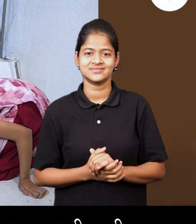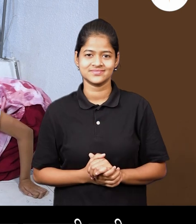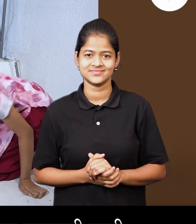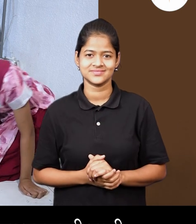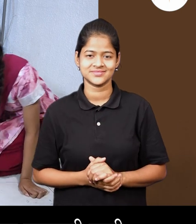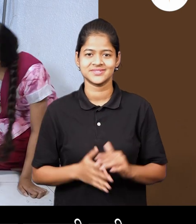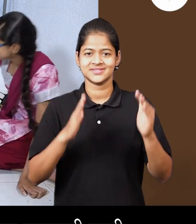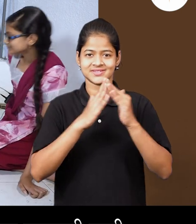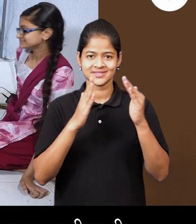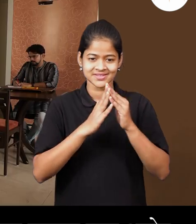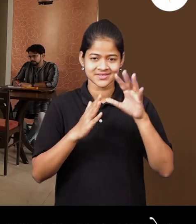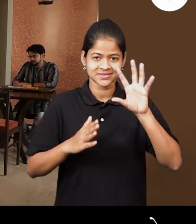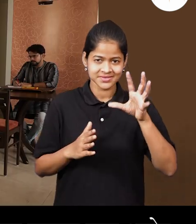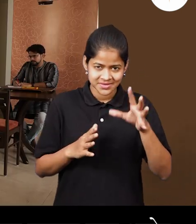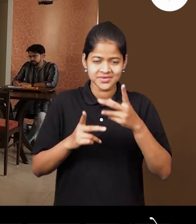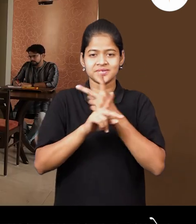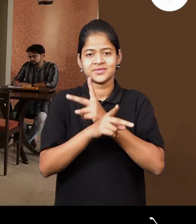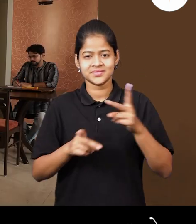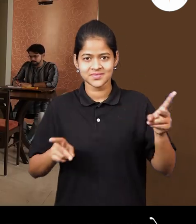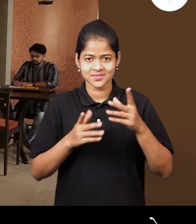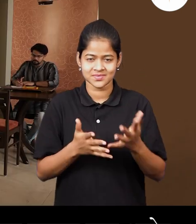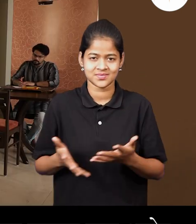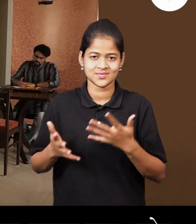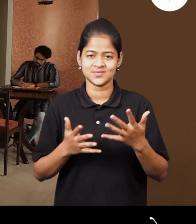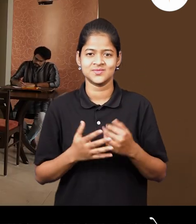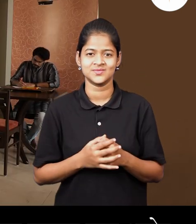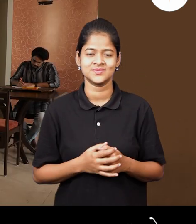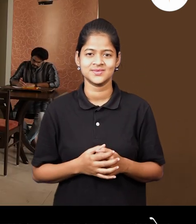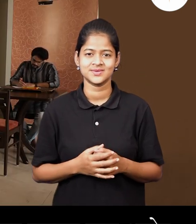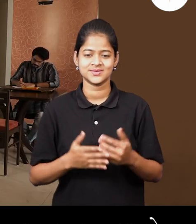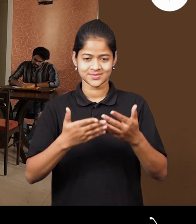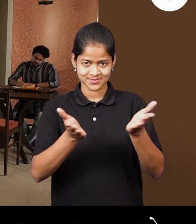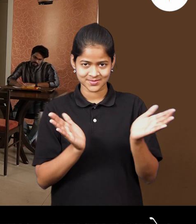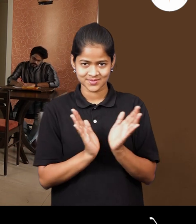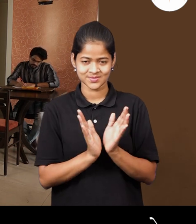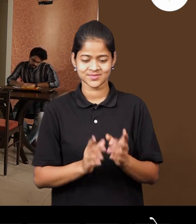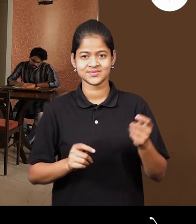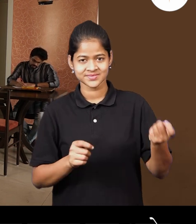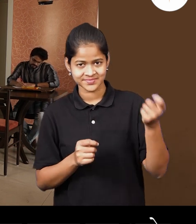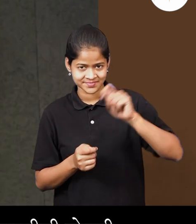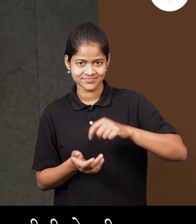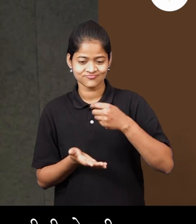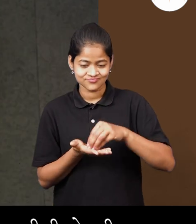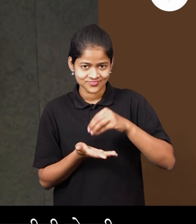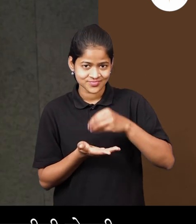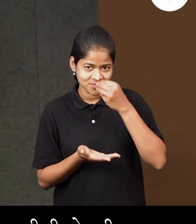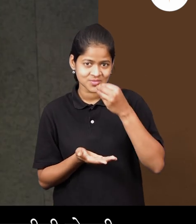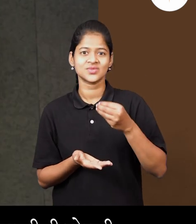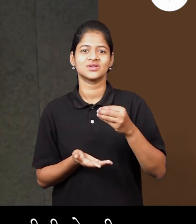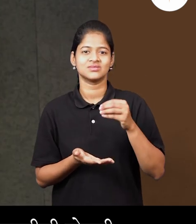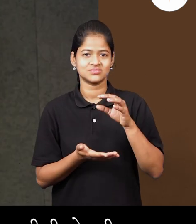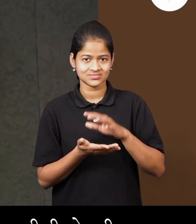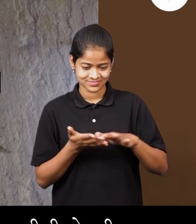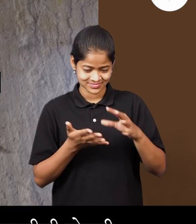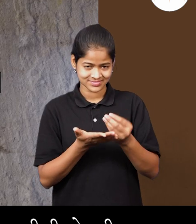काड़ताना बदल्ली नाहीं तुमचा कडे घरात वर्तुलाचा आकार असलेल्या बर्याच वस्तु एत भांड्यावर ठेवाईची